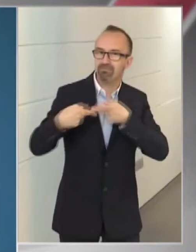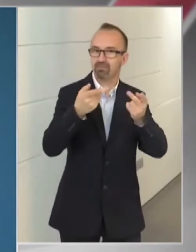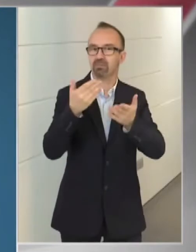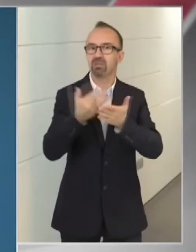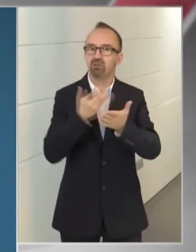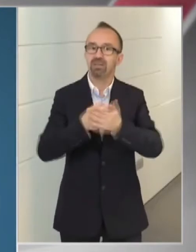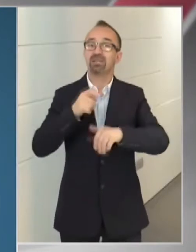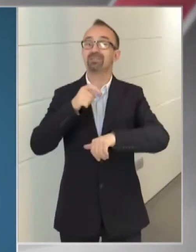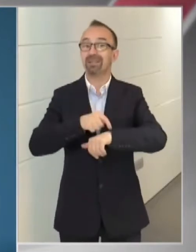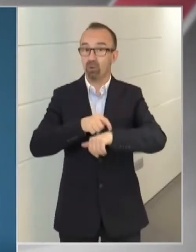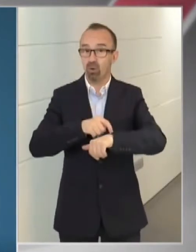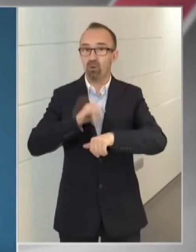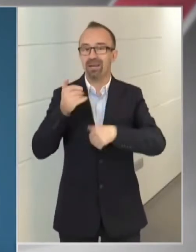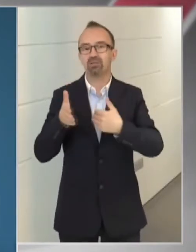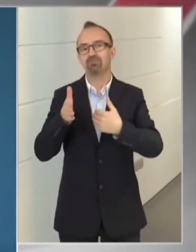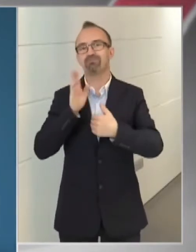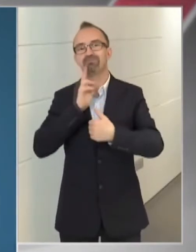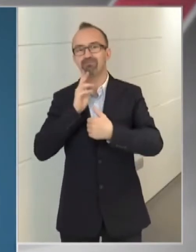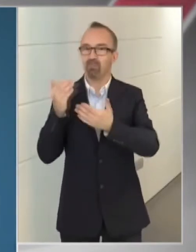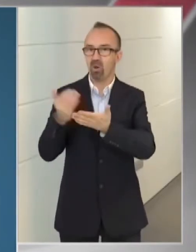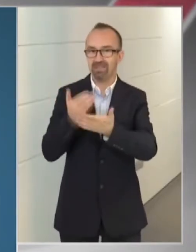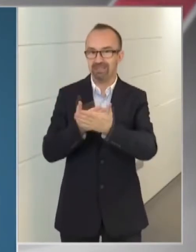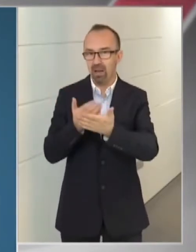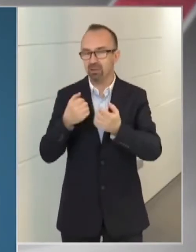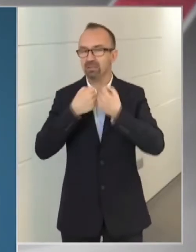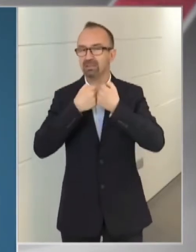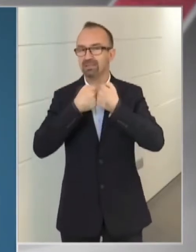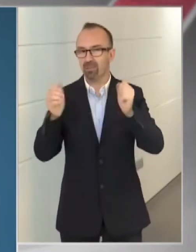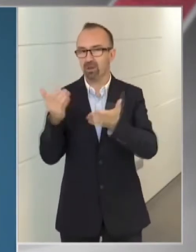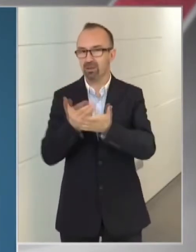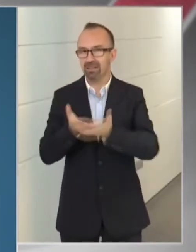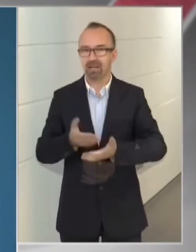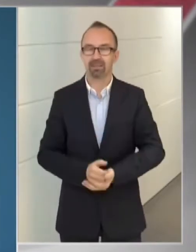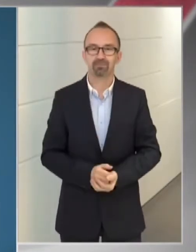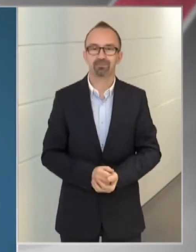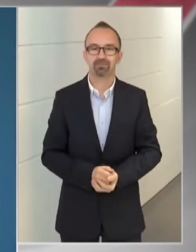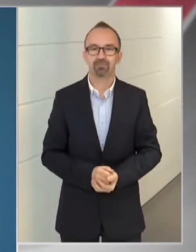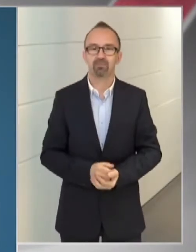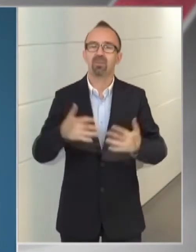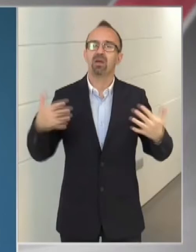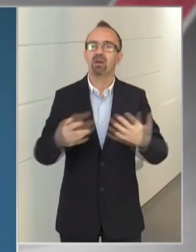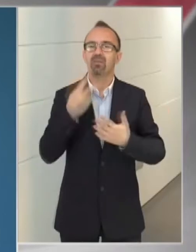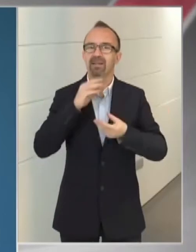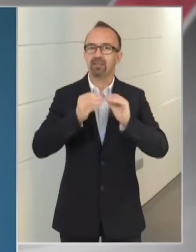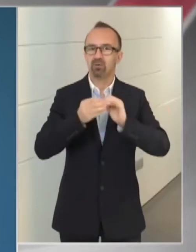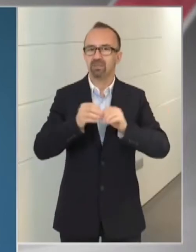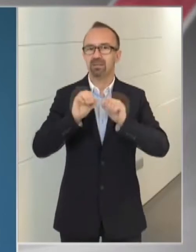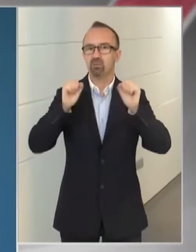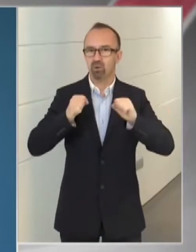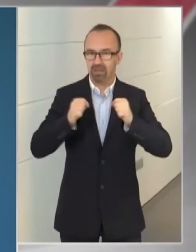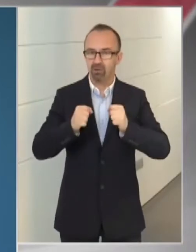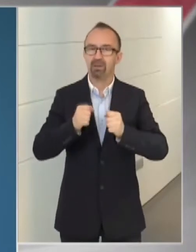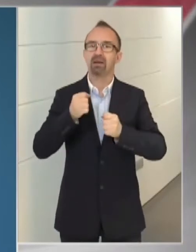szükséges ideig, valamint a mellékhelységek használatáig szabad tartózkodni. A vendéglátóüzlet üzemeltetője is